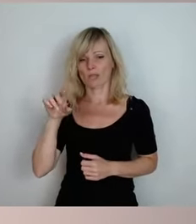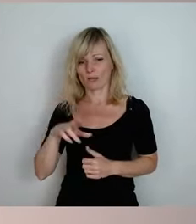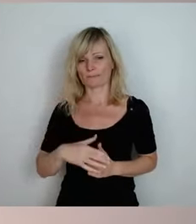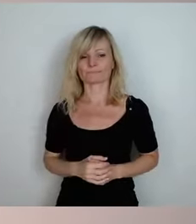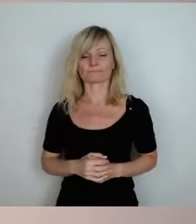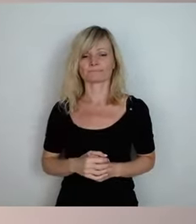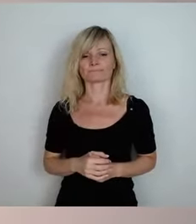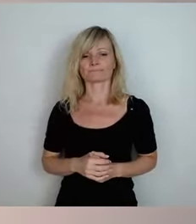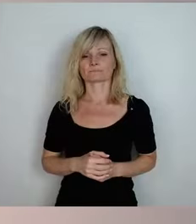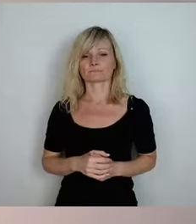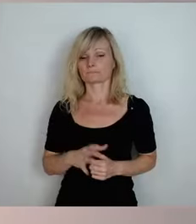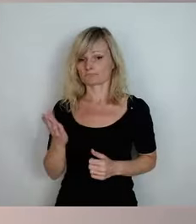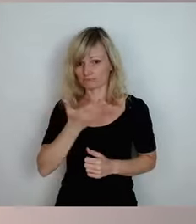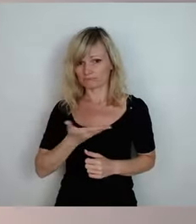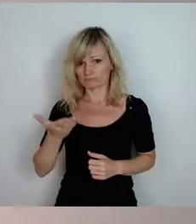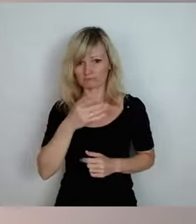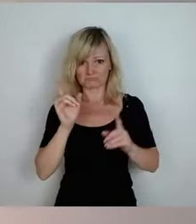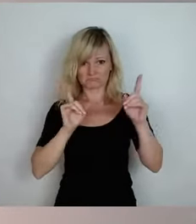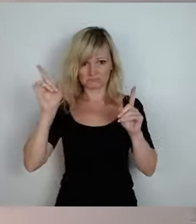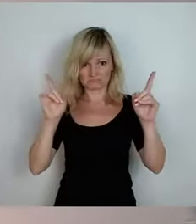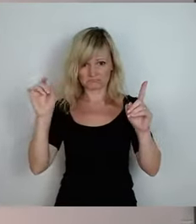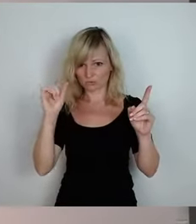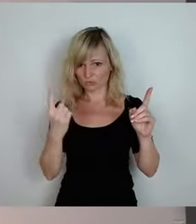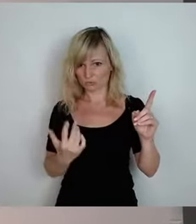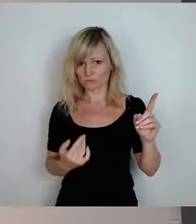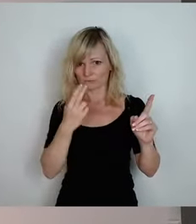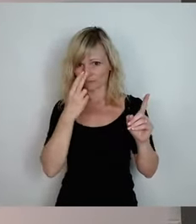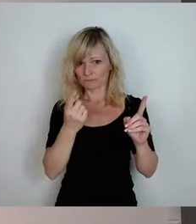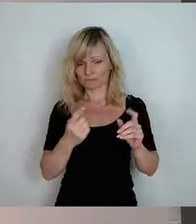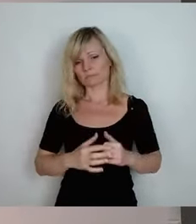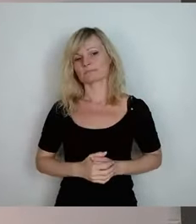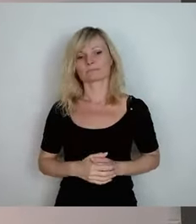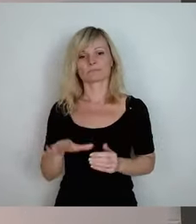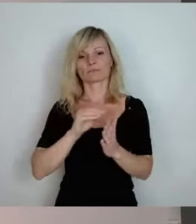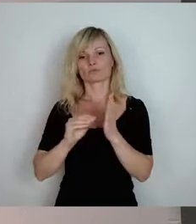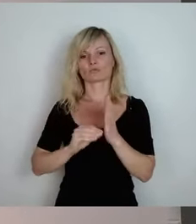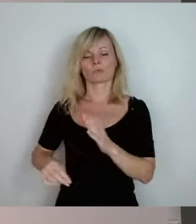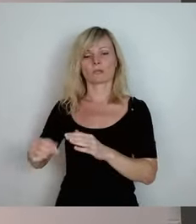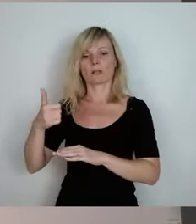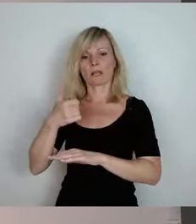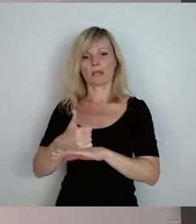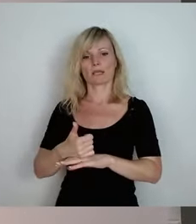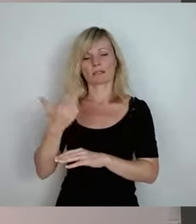Hatten sich jetzt noch mehr gemeldet? habe der Schulleiter, der Herr Karten von der Oberschule.